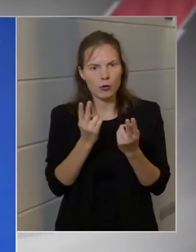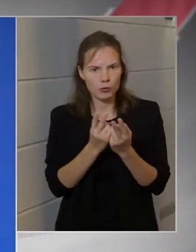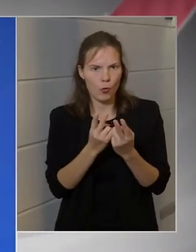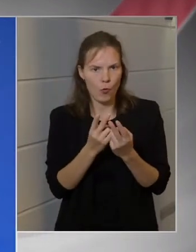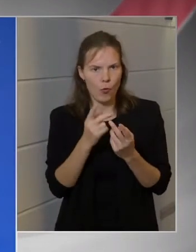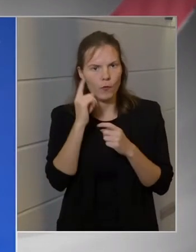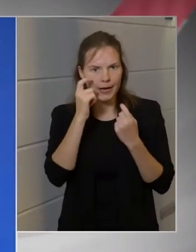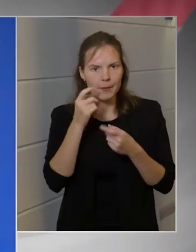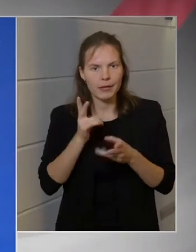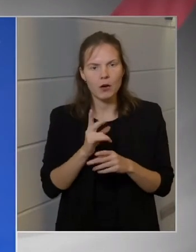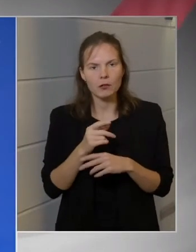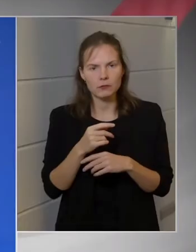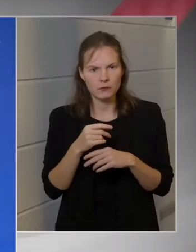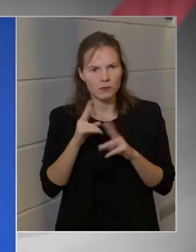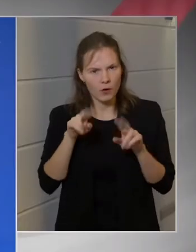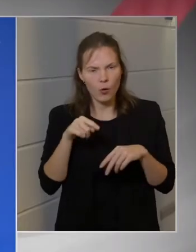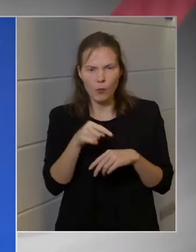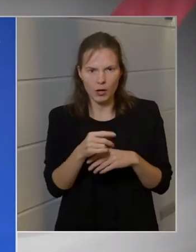ellenzéket váltott?